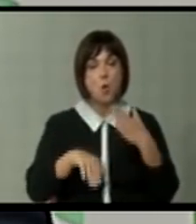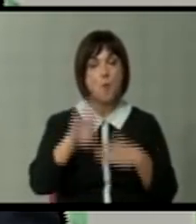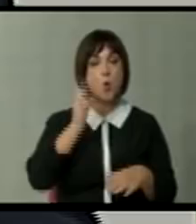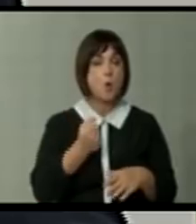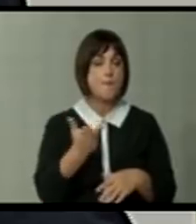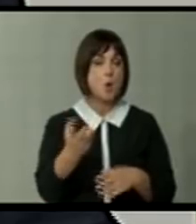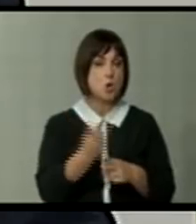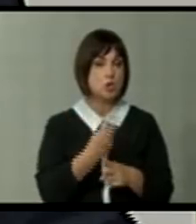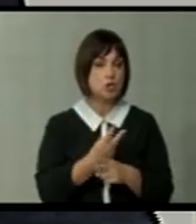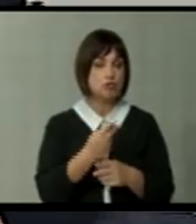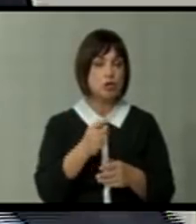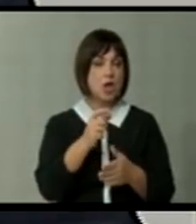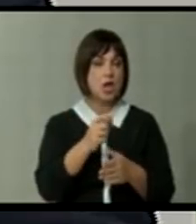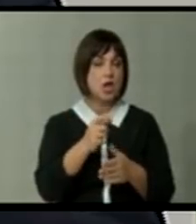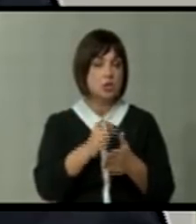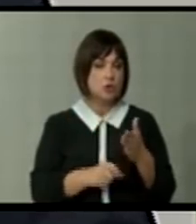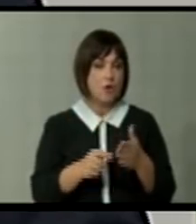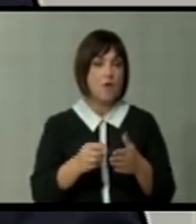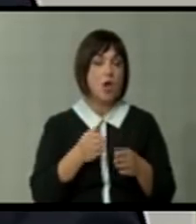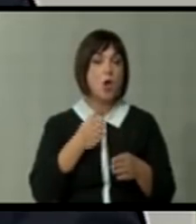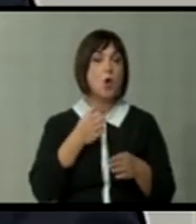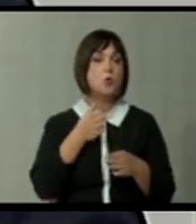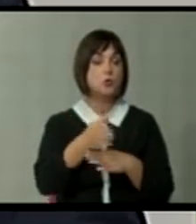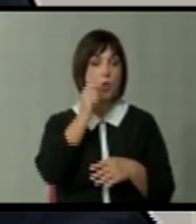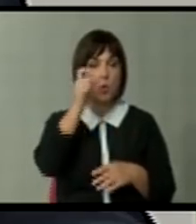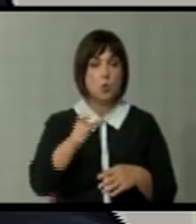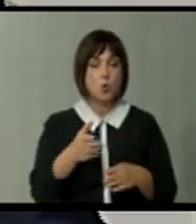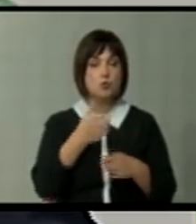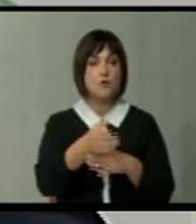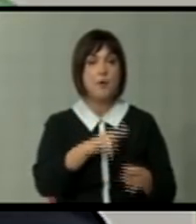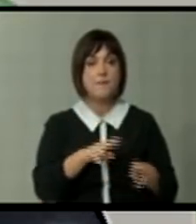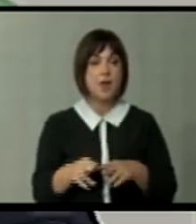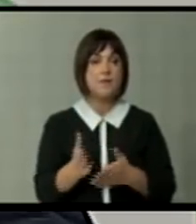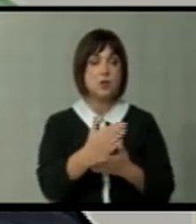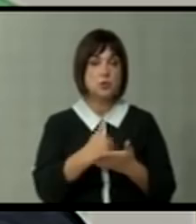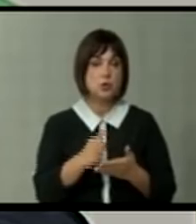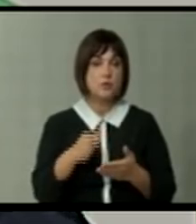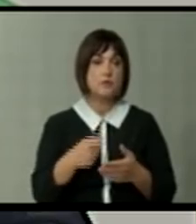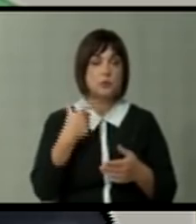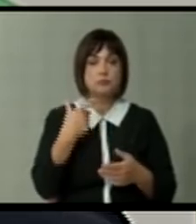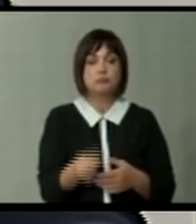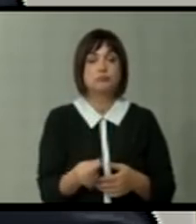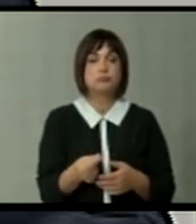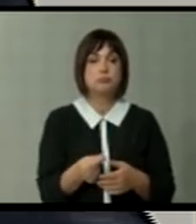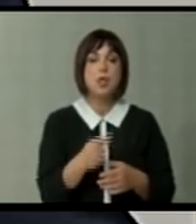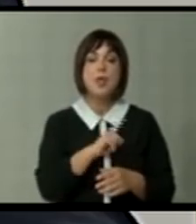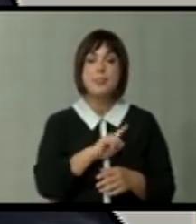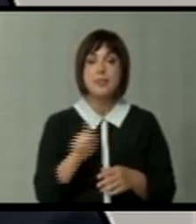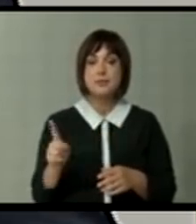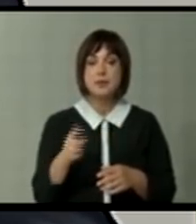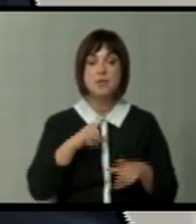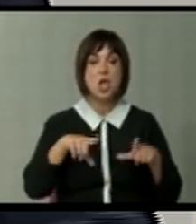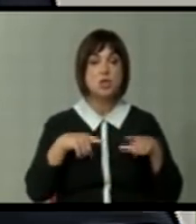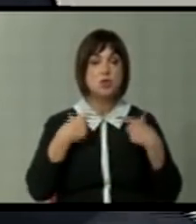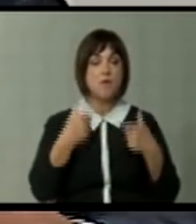број држави, земји и луги учествуваат во една таква заедница, корист не се мултиплицира. Значи, не смееме да